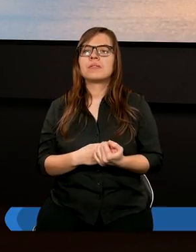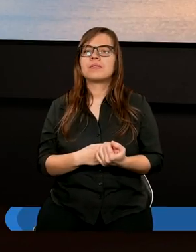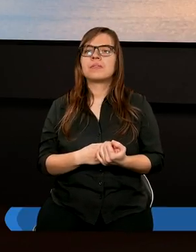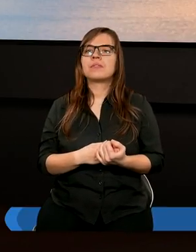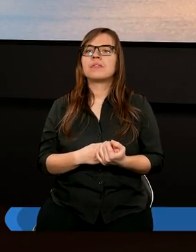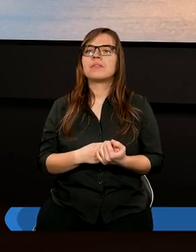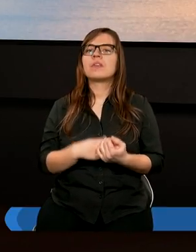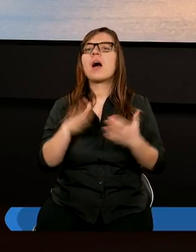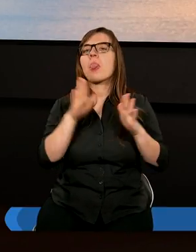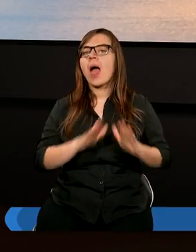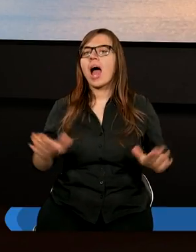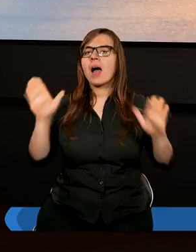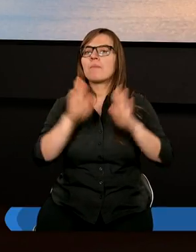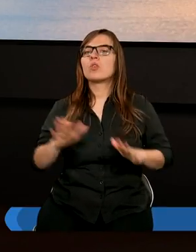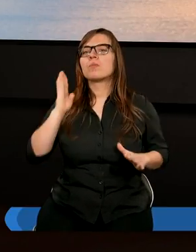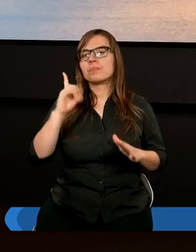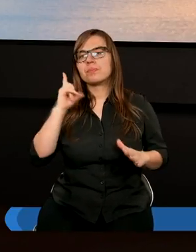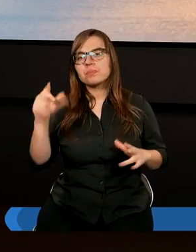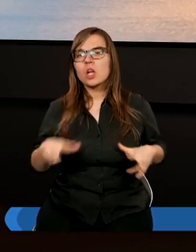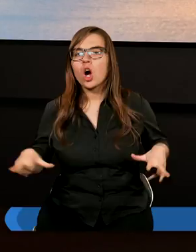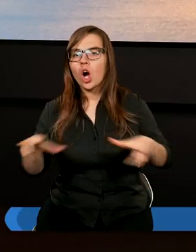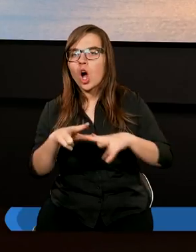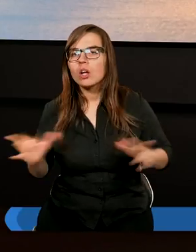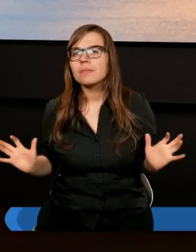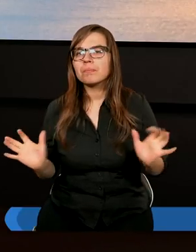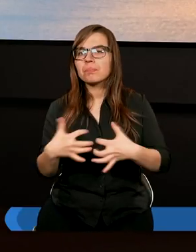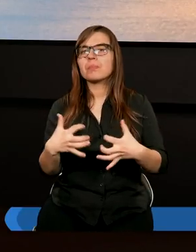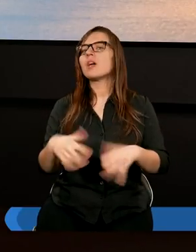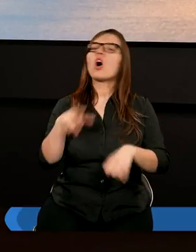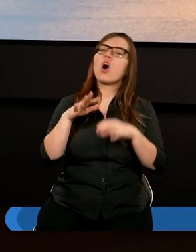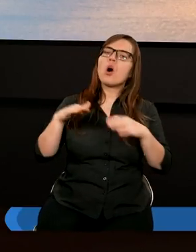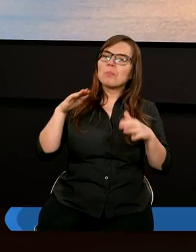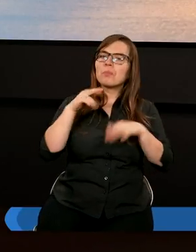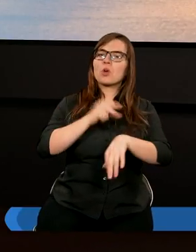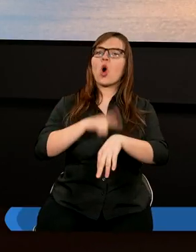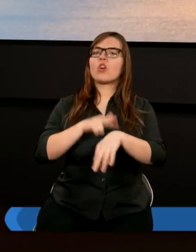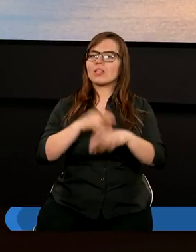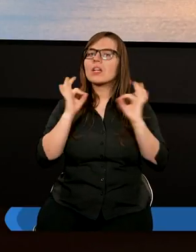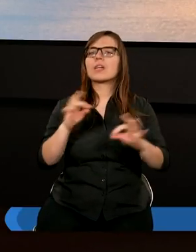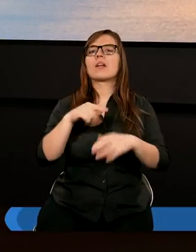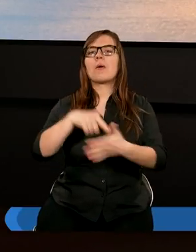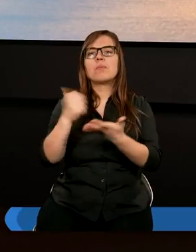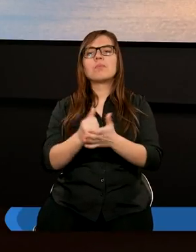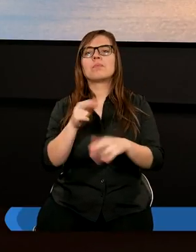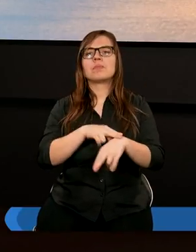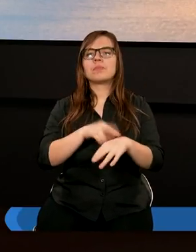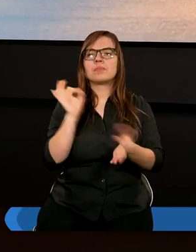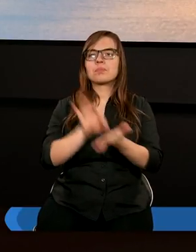Na nabożeństwo później rodzinne mieliśmy ustalone godziny. My rano